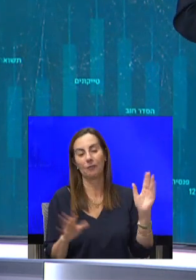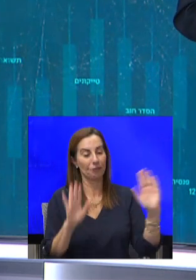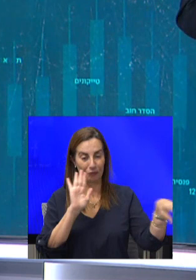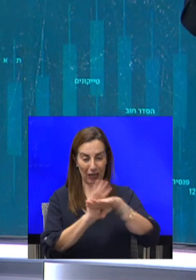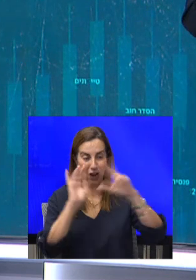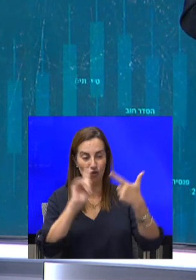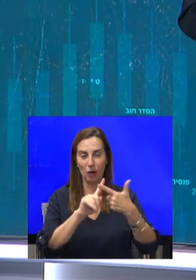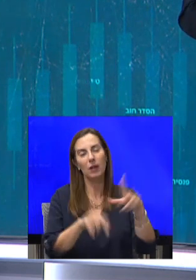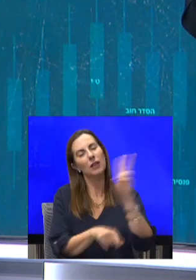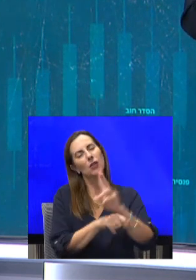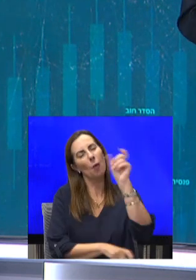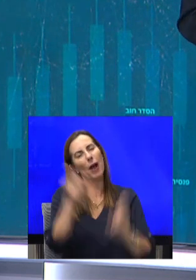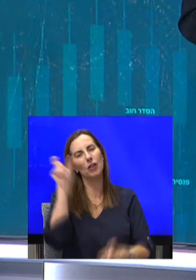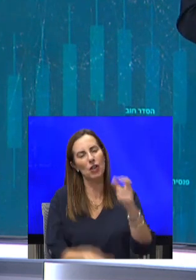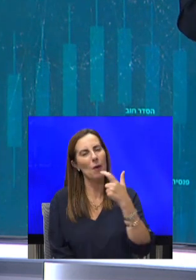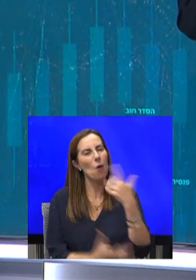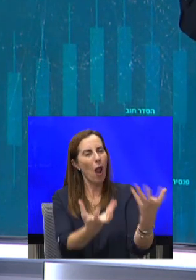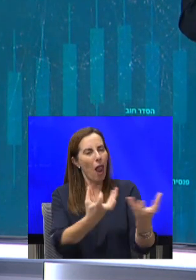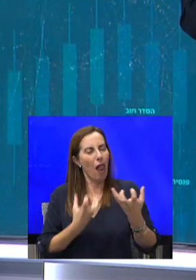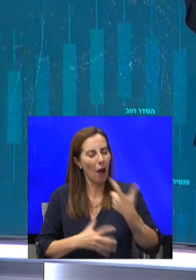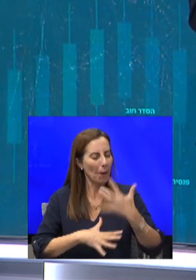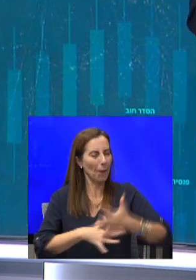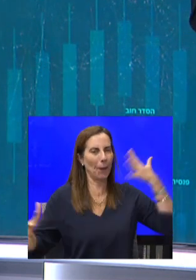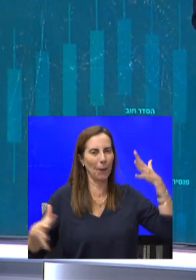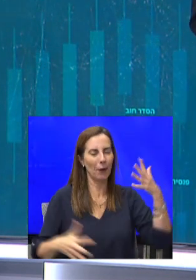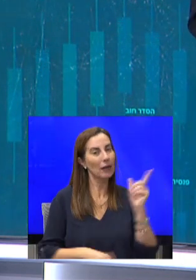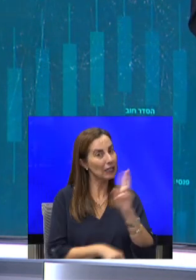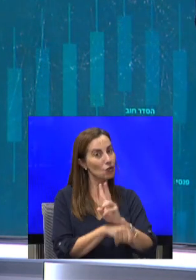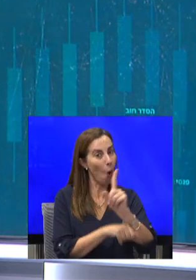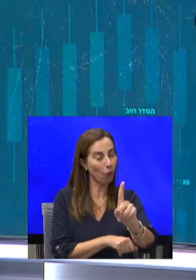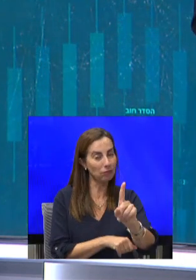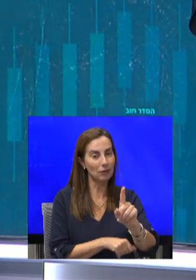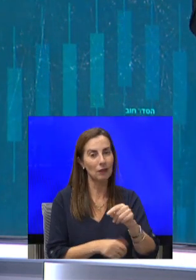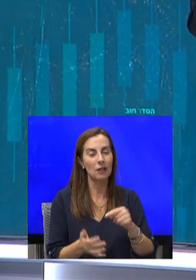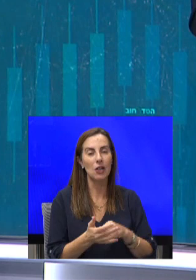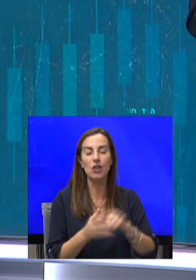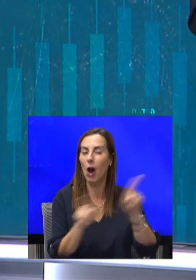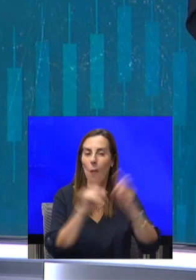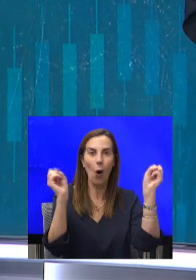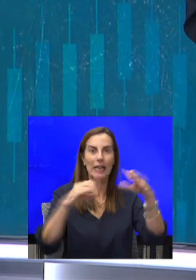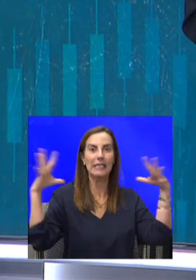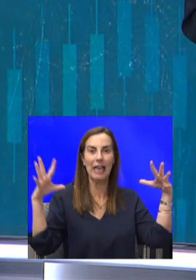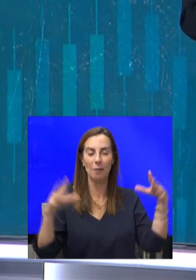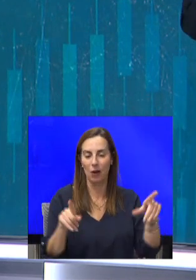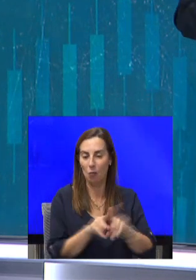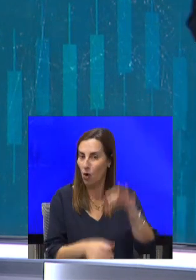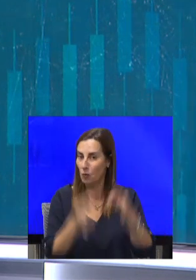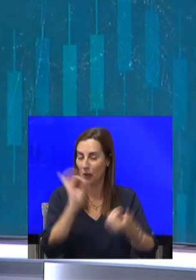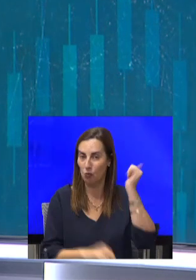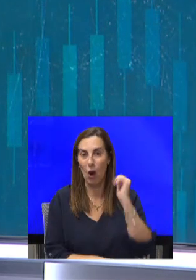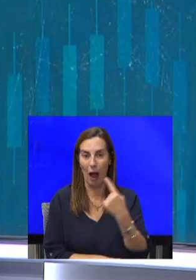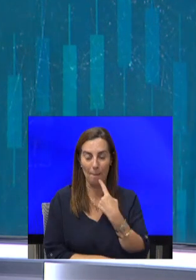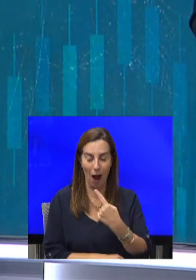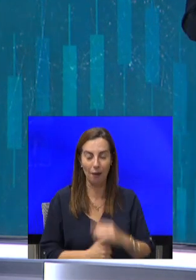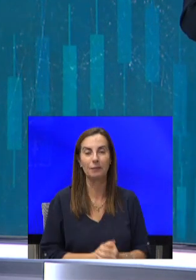חריפים, שנונים ומניפולטיביים, שמטילים קסם על סביבתם, כמו שבית המשפט את מוני גדיר את ברמלי. כתב